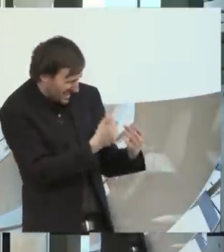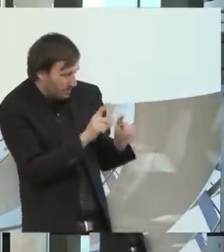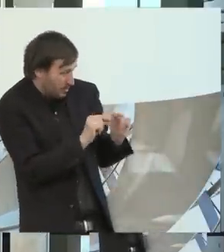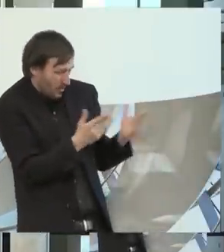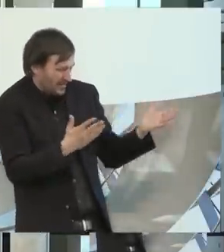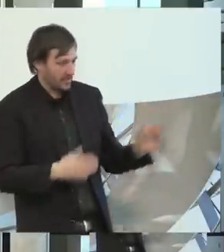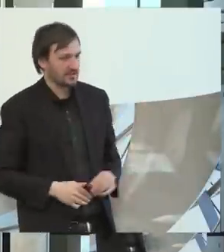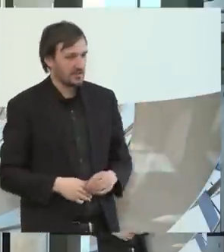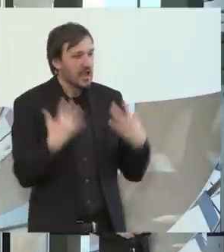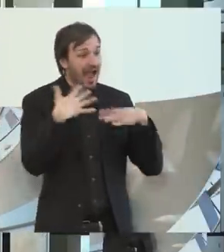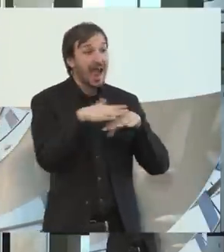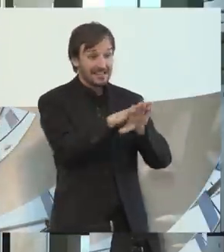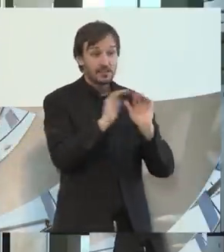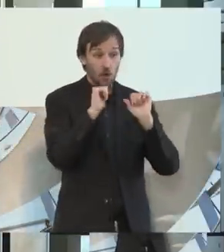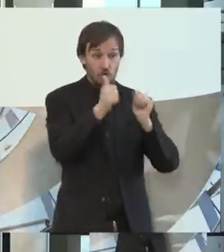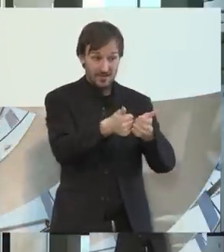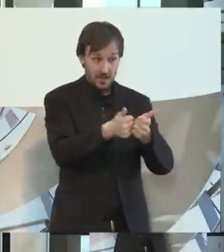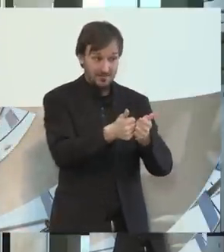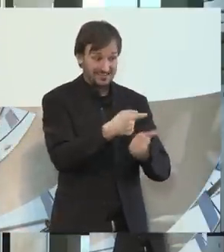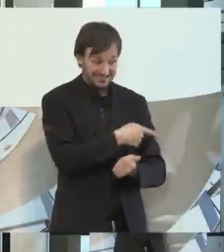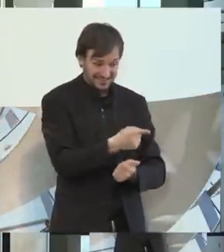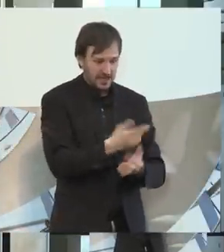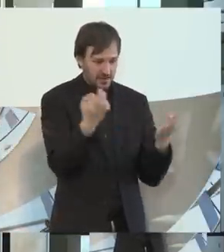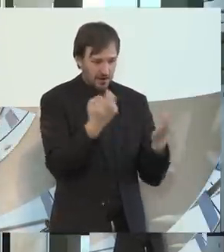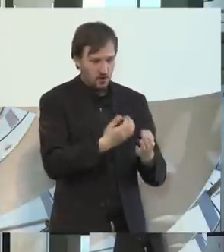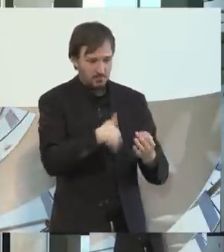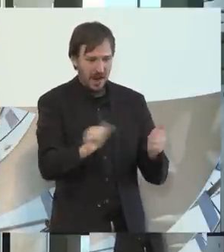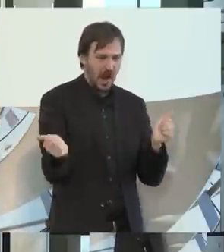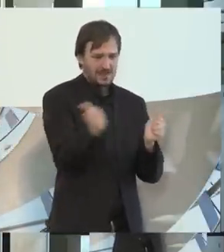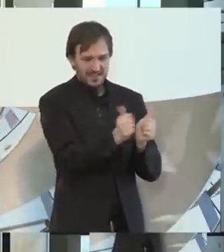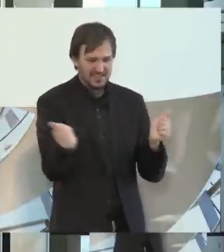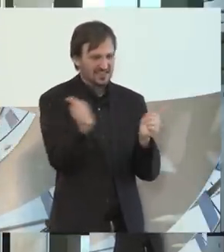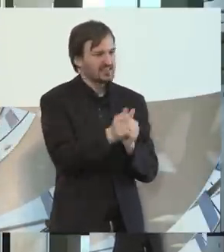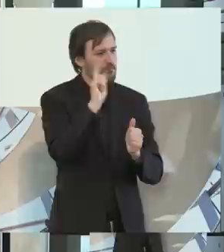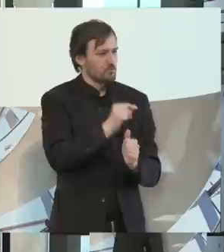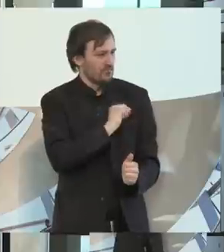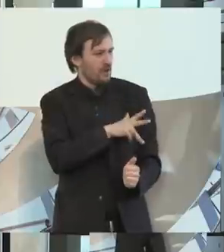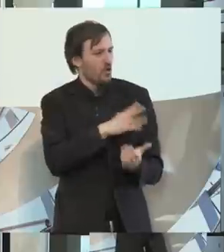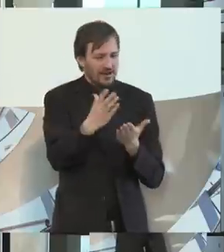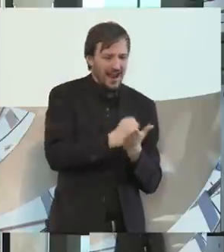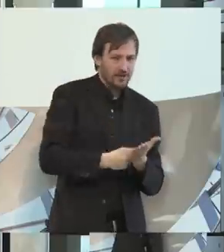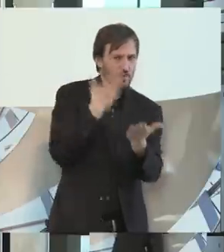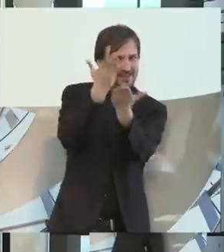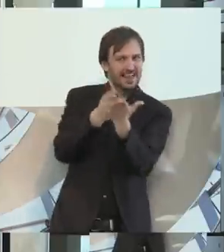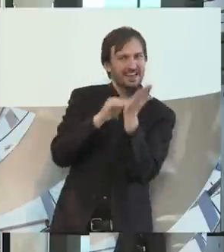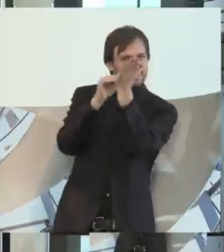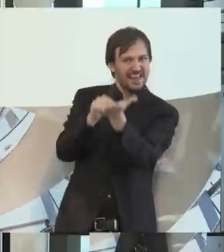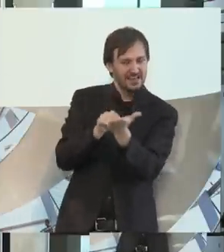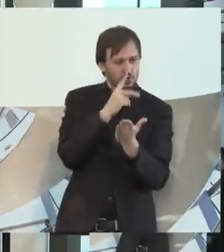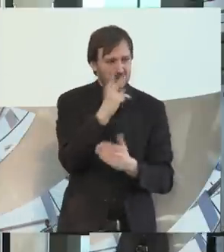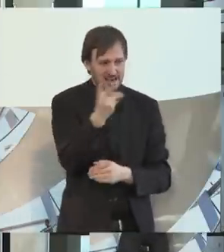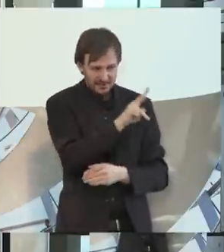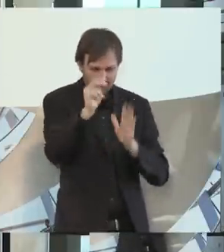Tatsache, dass bei der Eingliederungshilfe wer Assistenz benötigt, da seine Vermögensverhältnisse offenlegen muss und sozusagen auch alles ab 2